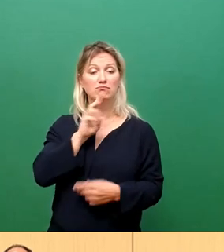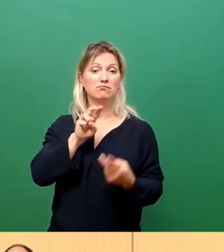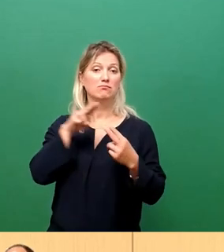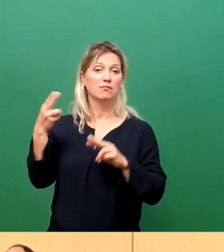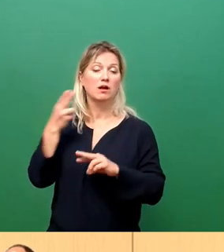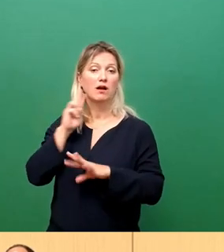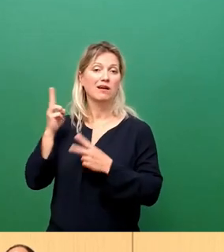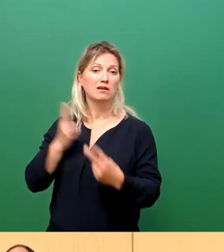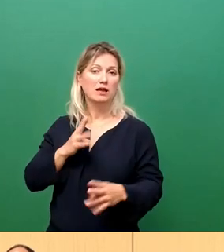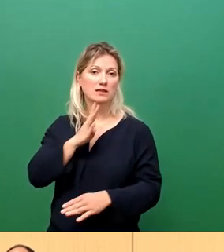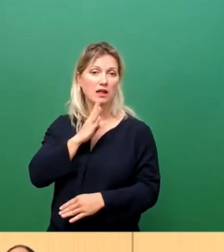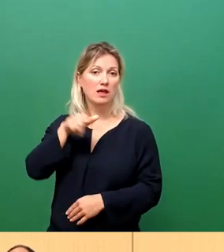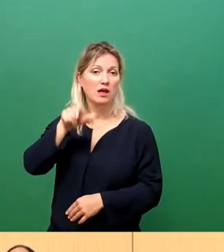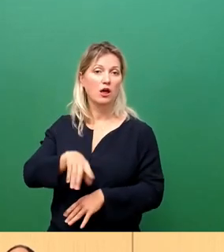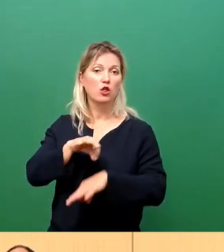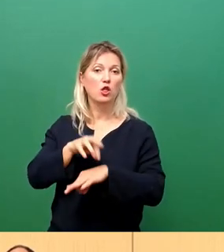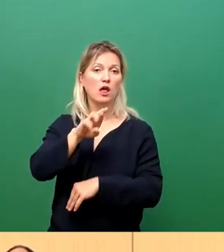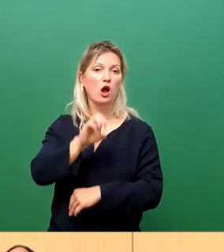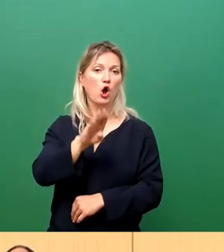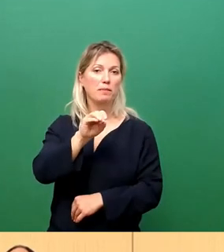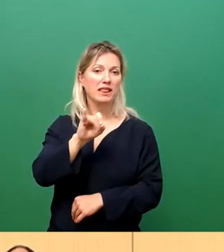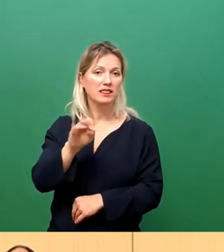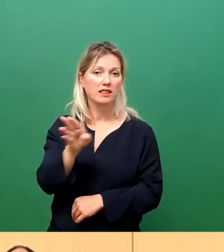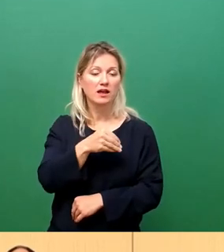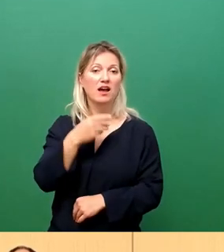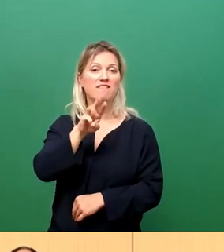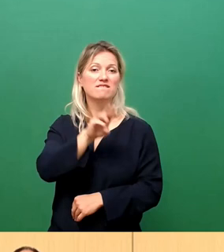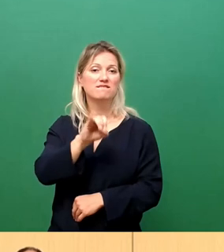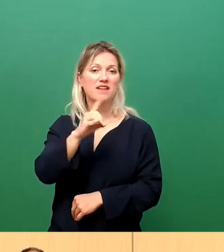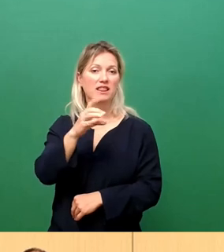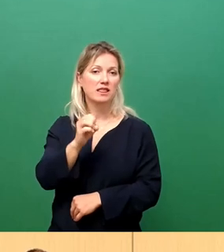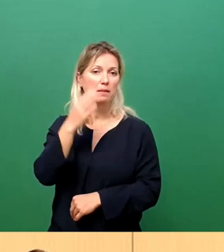Weidemann. Bitteschön, wenn ich Sie bitten darf. Auch Sie haben fünf Minuten Redezeit.